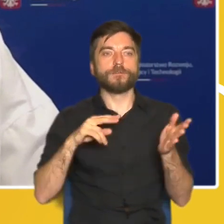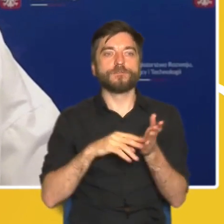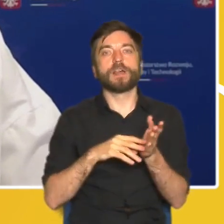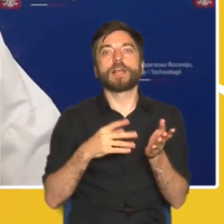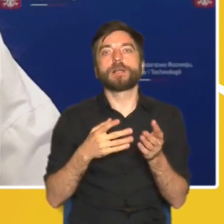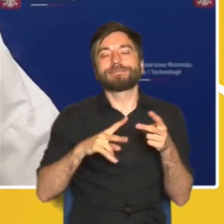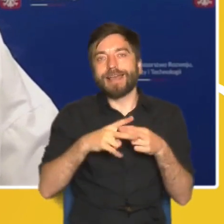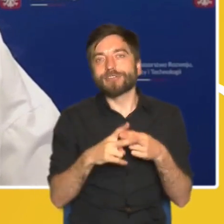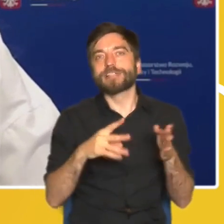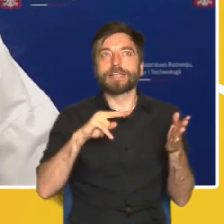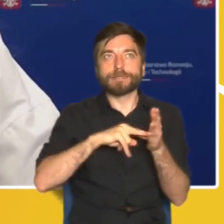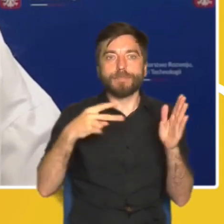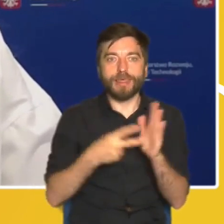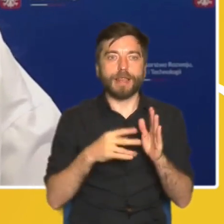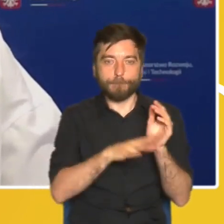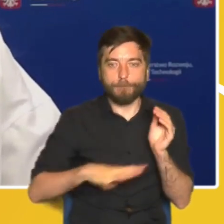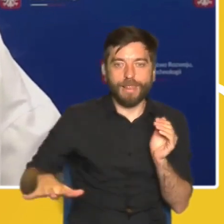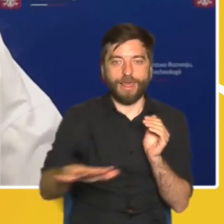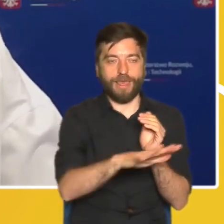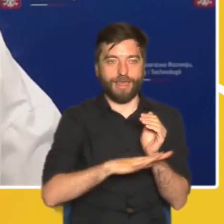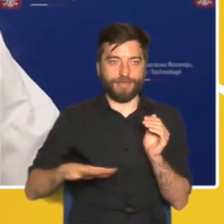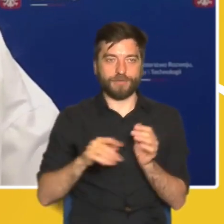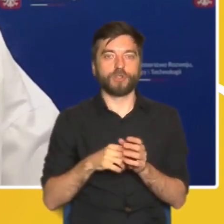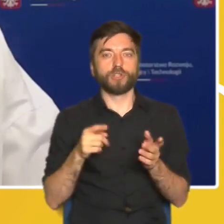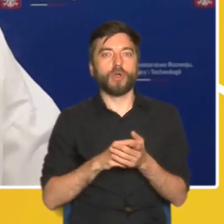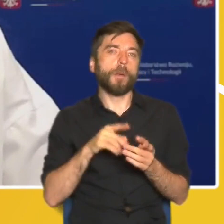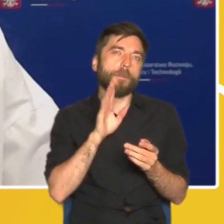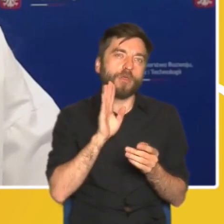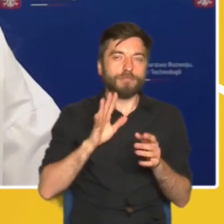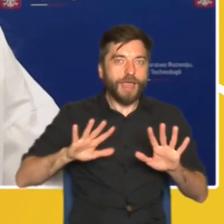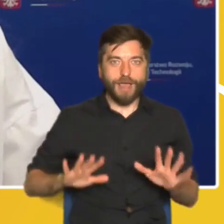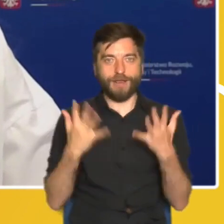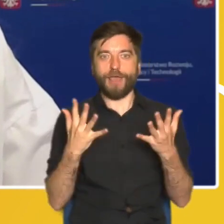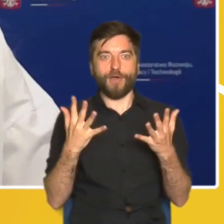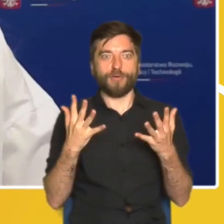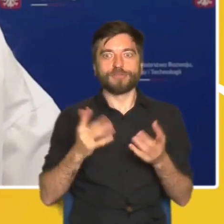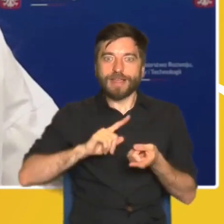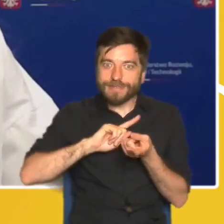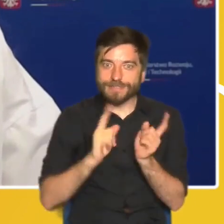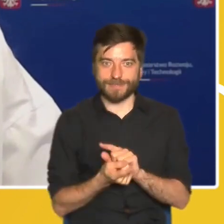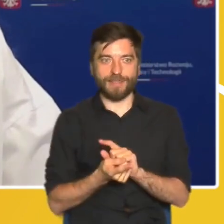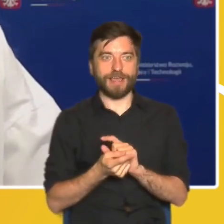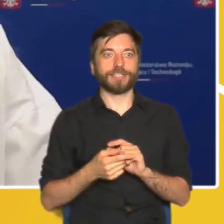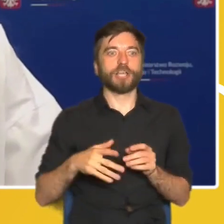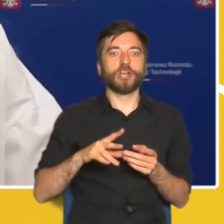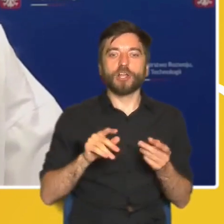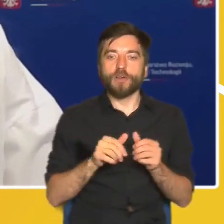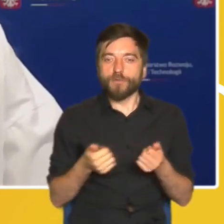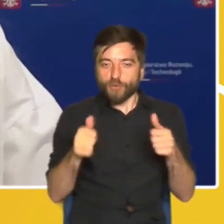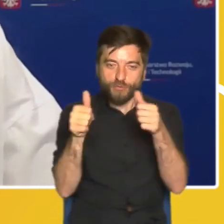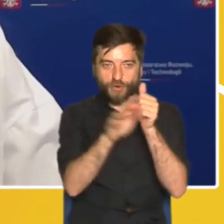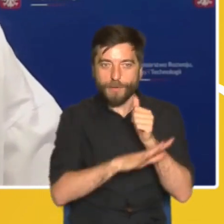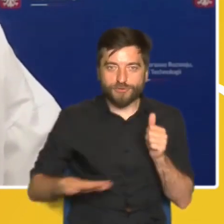jednocześnie wspierając tą rewolucję w odpowiedzialnym podejściu do kształtowania przestrzeni i